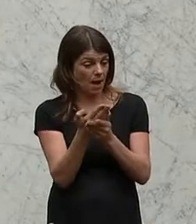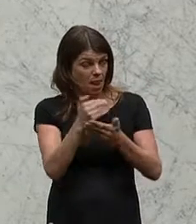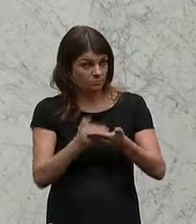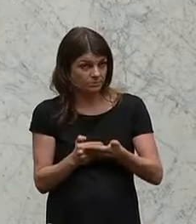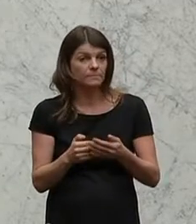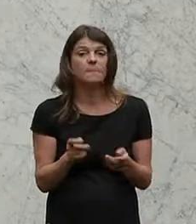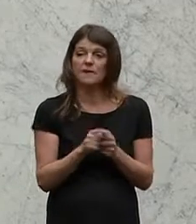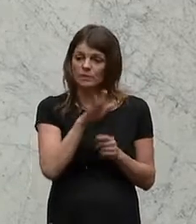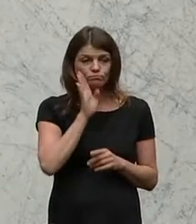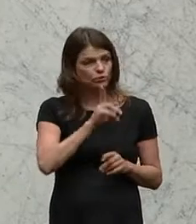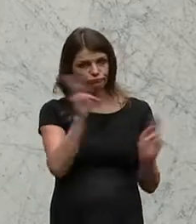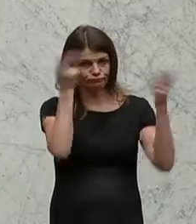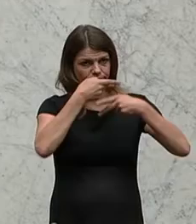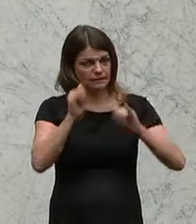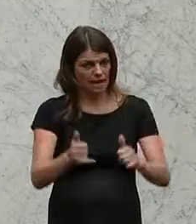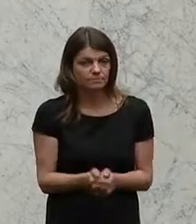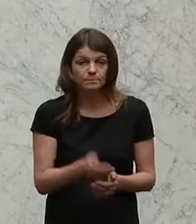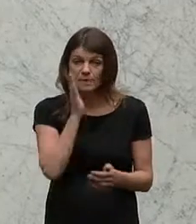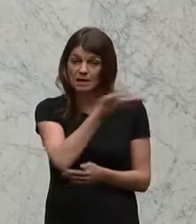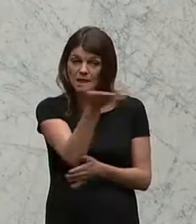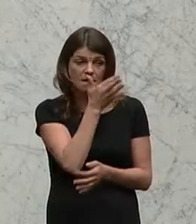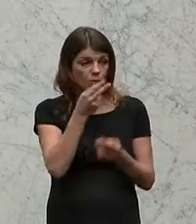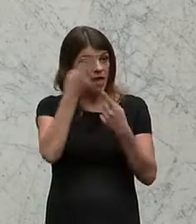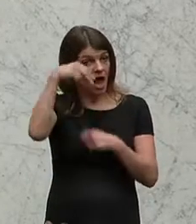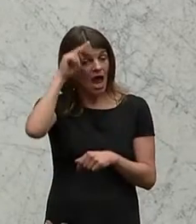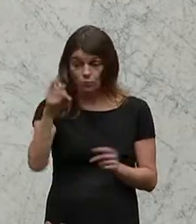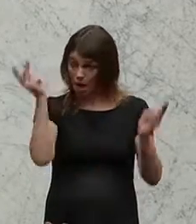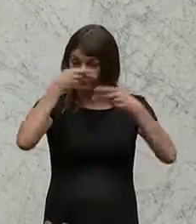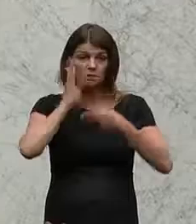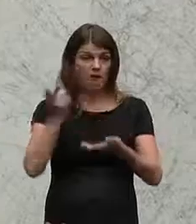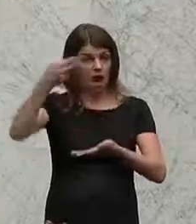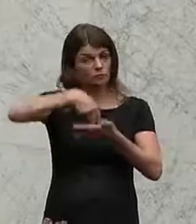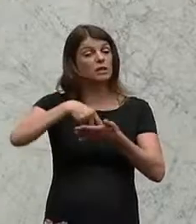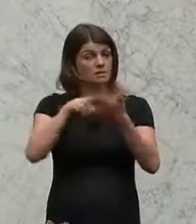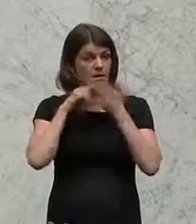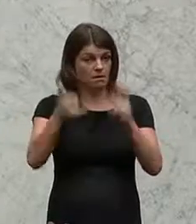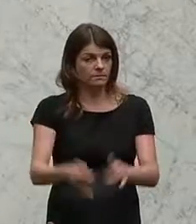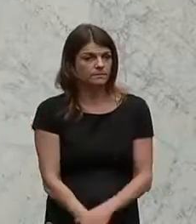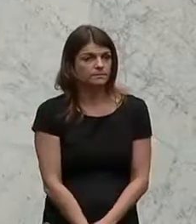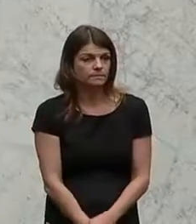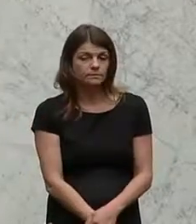der Beilagen, die Genehmigung zu erteilen. Ich bitte jene Damen und Herren, die dem zustimmen wollen, um ein Zeichen.